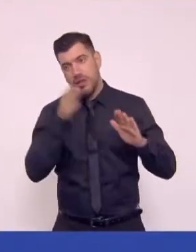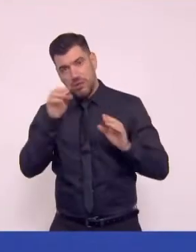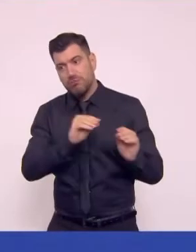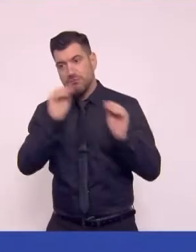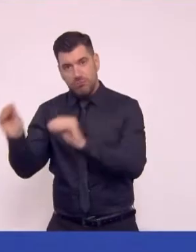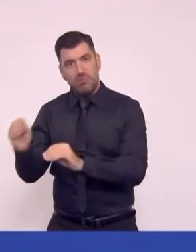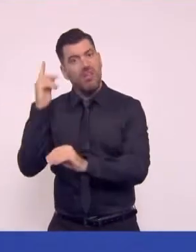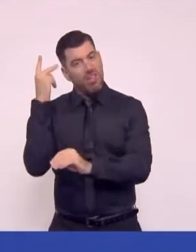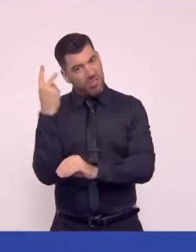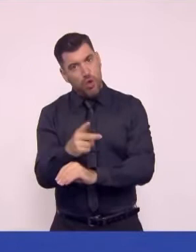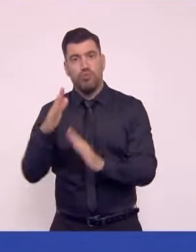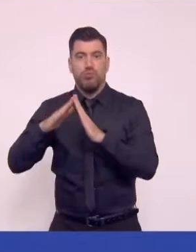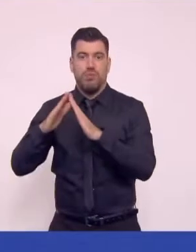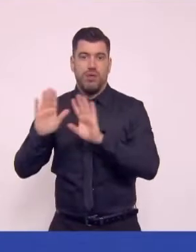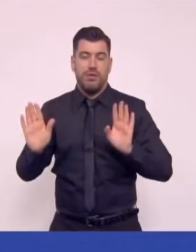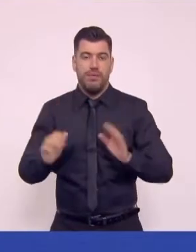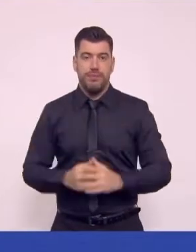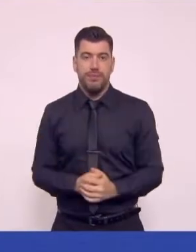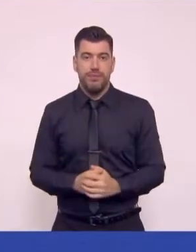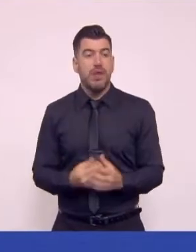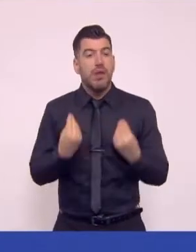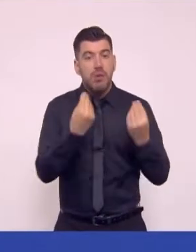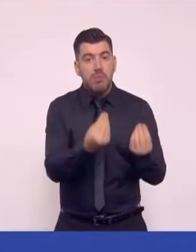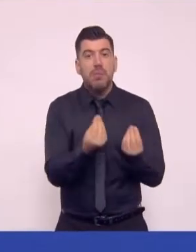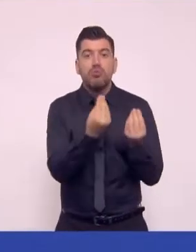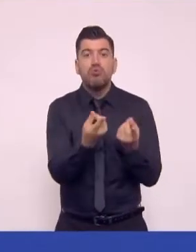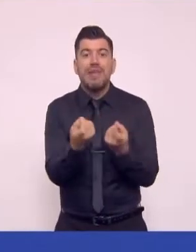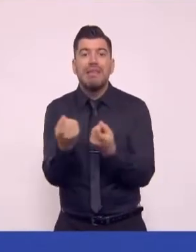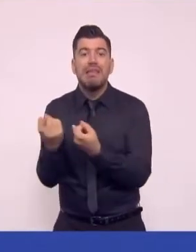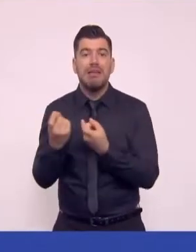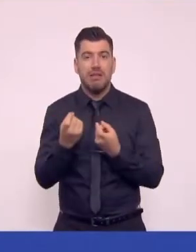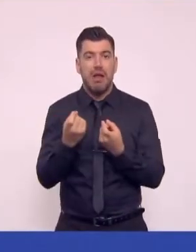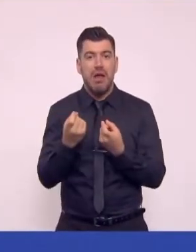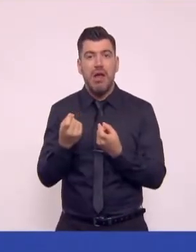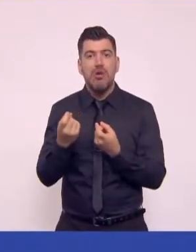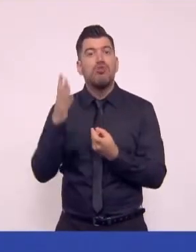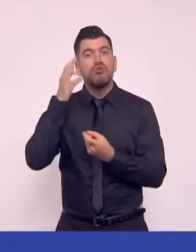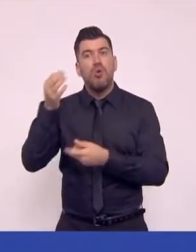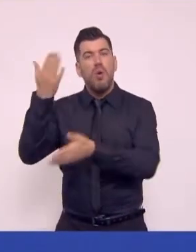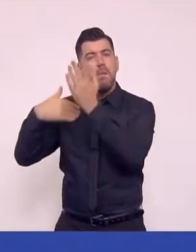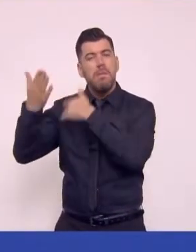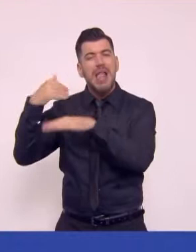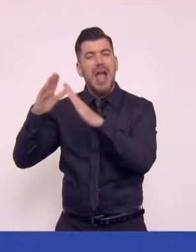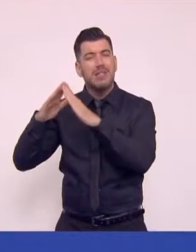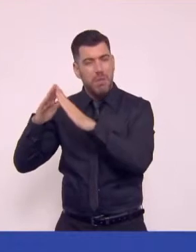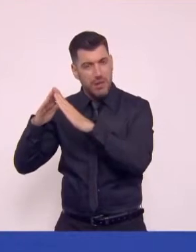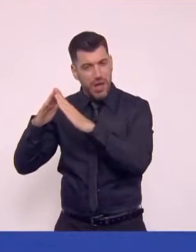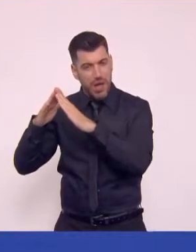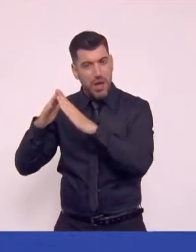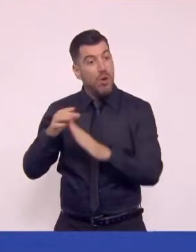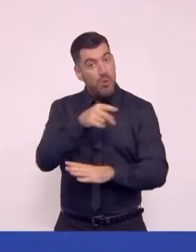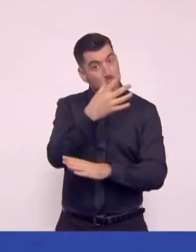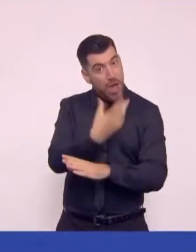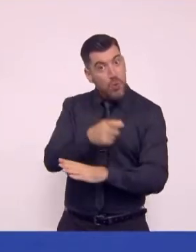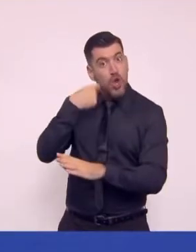πρέπει να δοθούν και κίνητρα, όπως είπαμε, για να κατοικηθούν ξανά οι παλιές κατοικίες που ενδεχομένως να έχουν στα χέρια τους αυτή η νέα, αλλά να μην μπορούν να τις